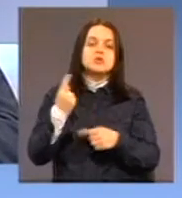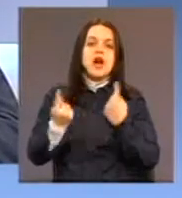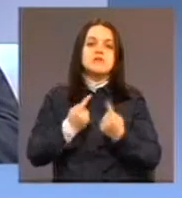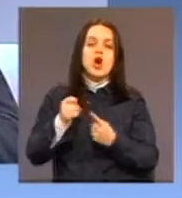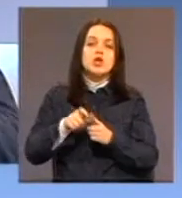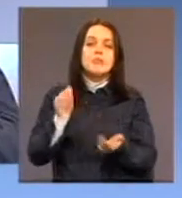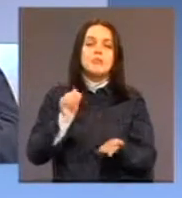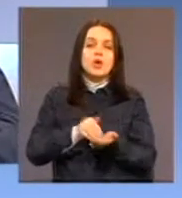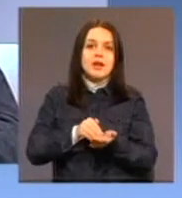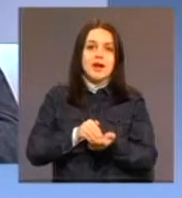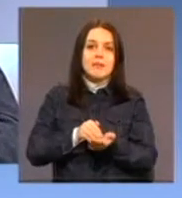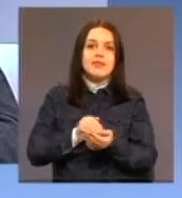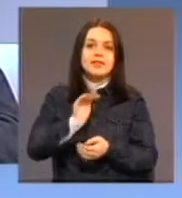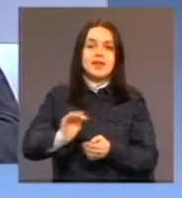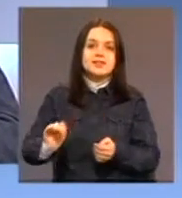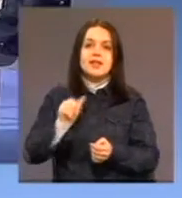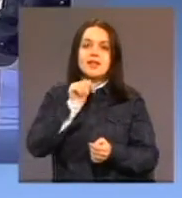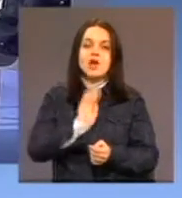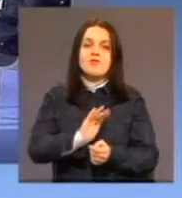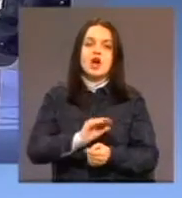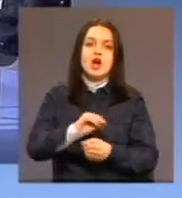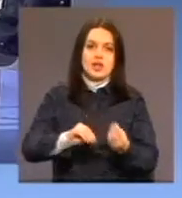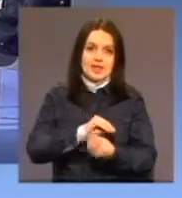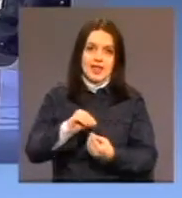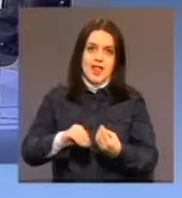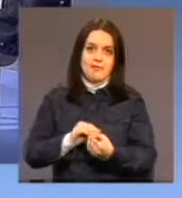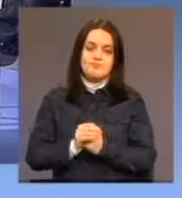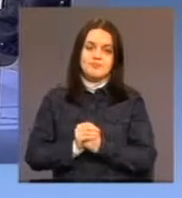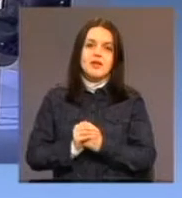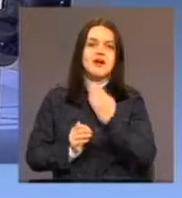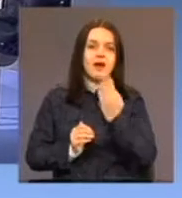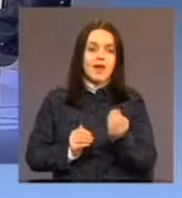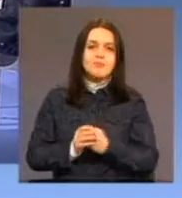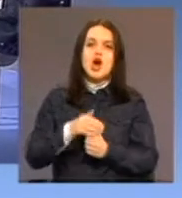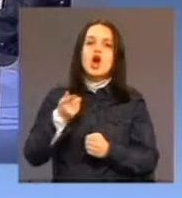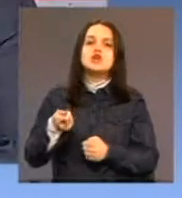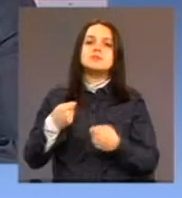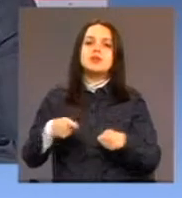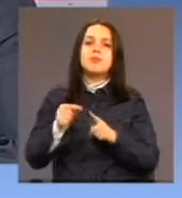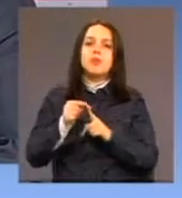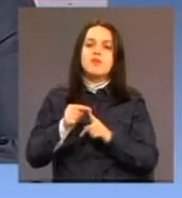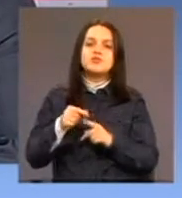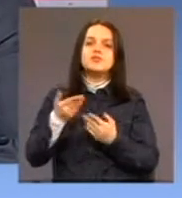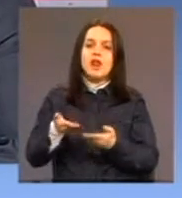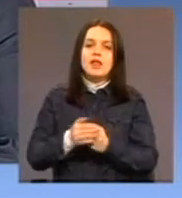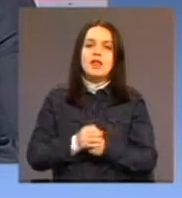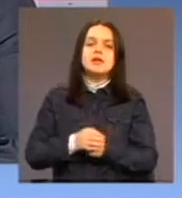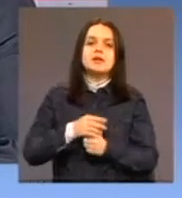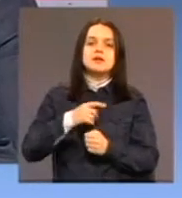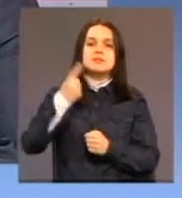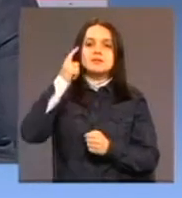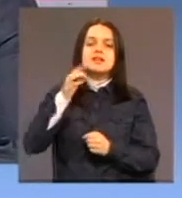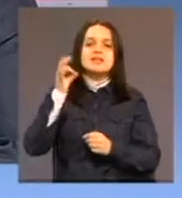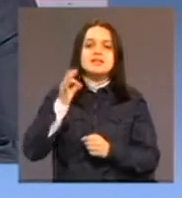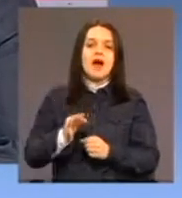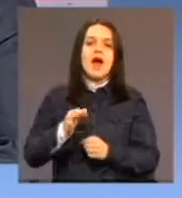konkretnih potreba djece i njihovih roditelja. Hvala, gospodine Popović, zvolite. Mislim da svaka lokalna zajednica, naravno, da bi